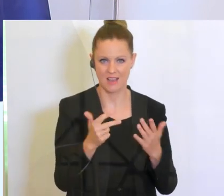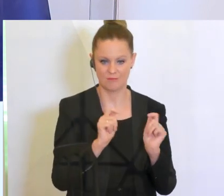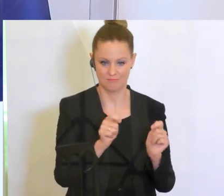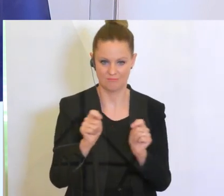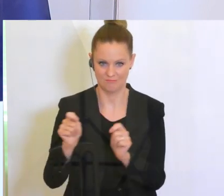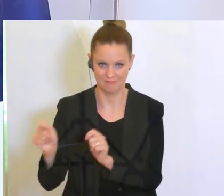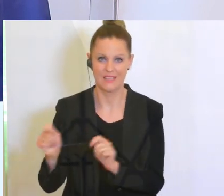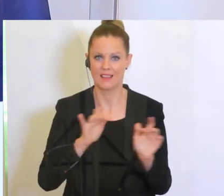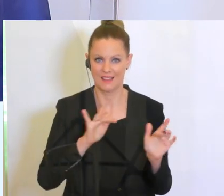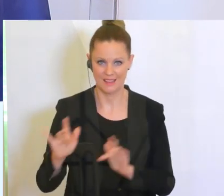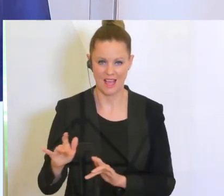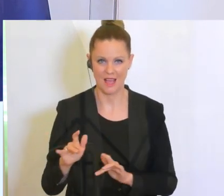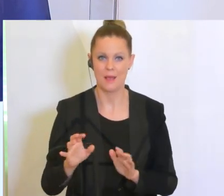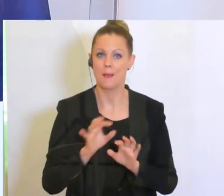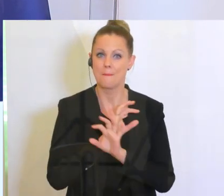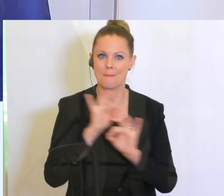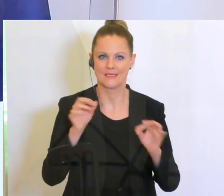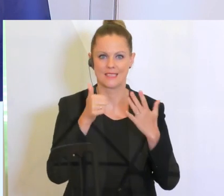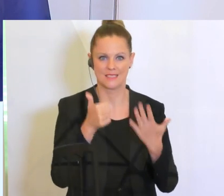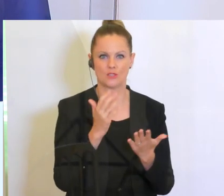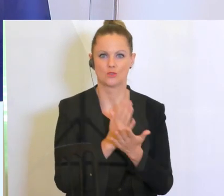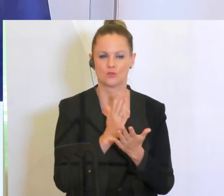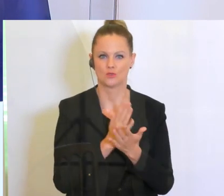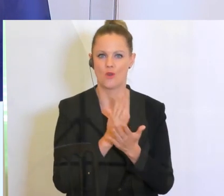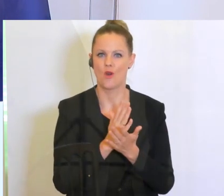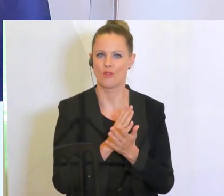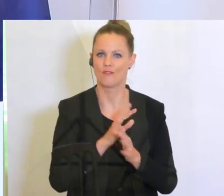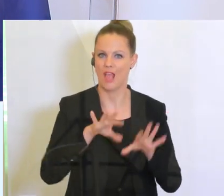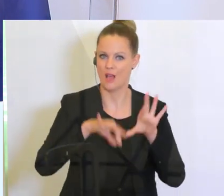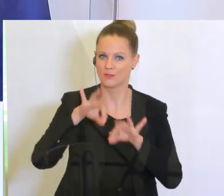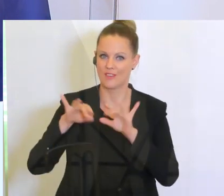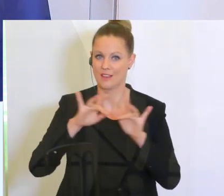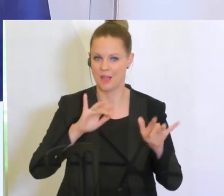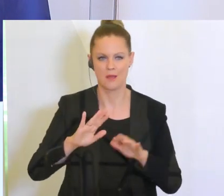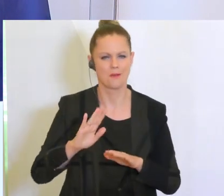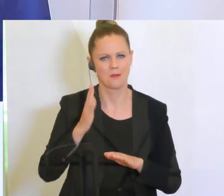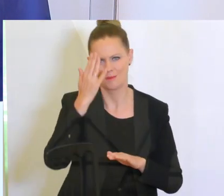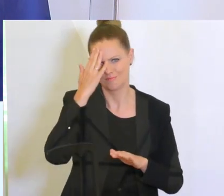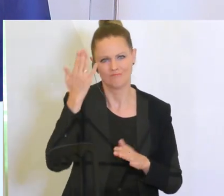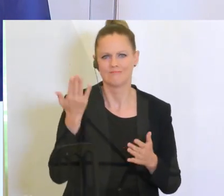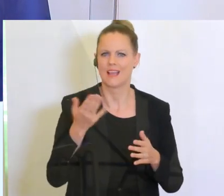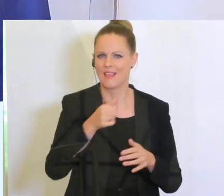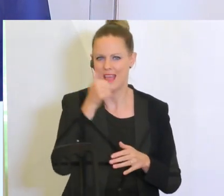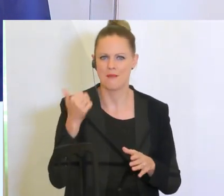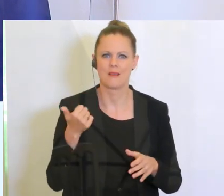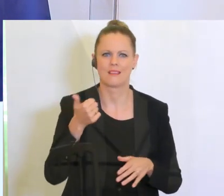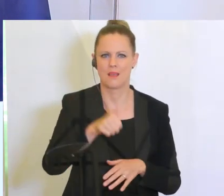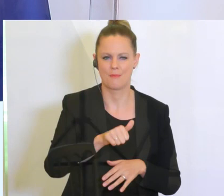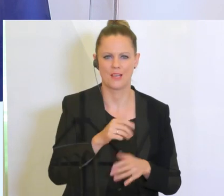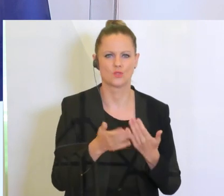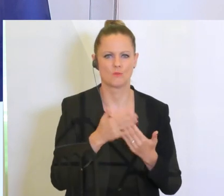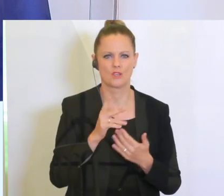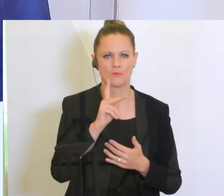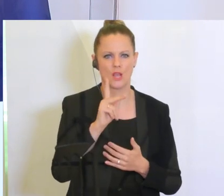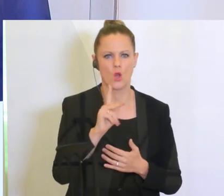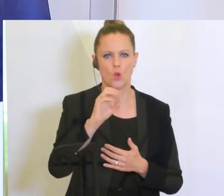Jury prämiert und ausgewählt. Unter den Gewinnern sind prominente Namen, wie die Konstanze Breitebner mit 80